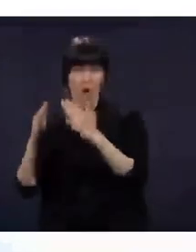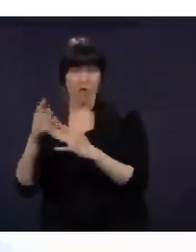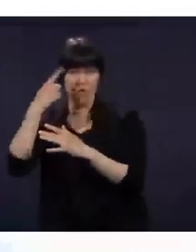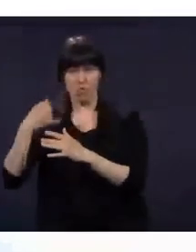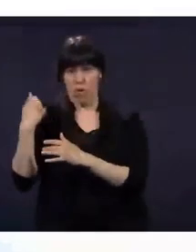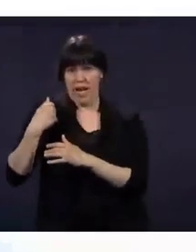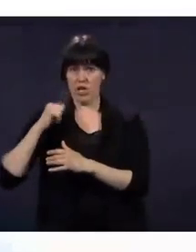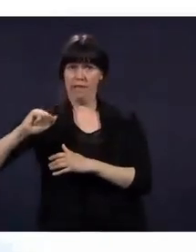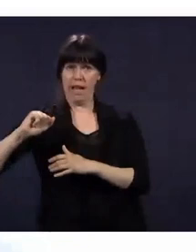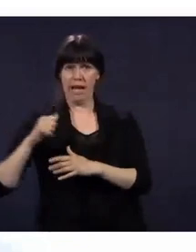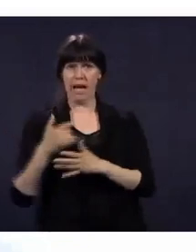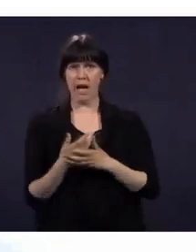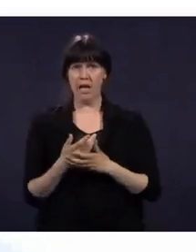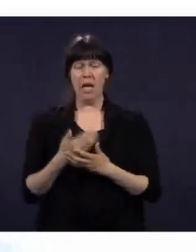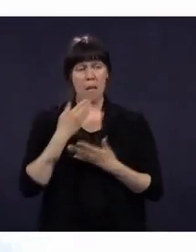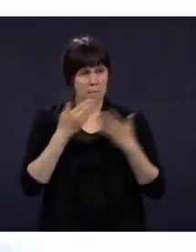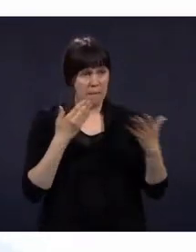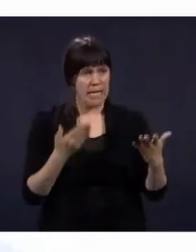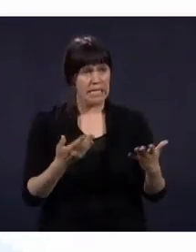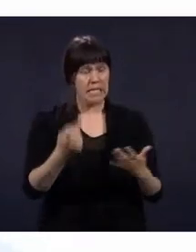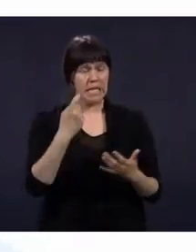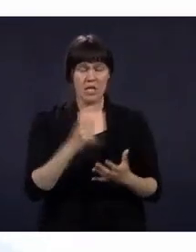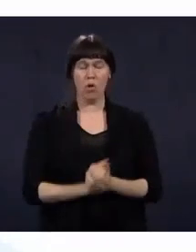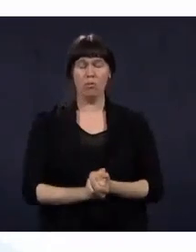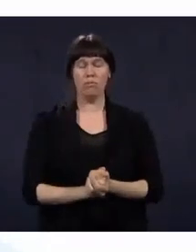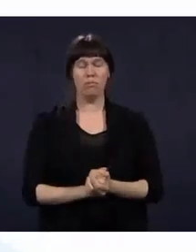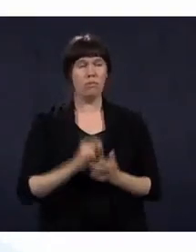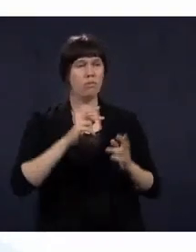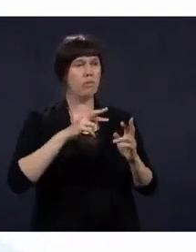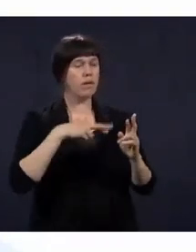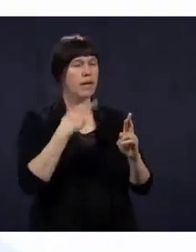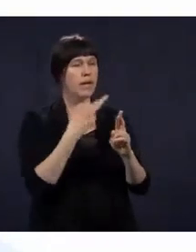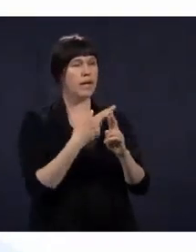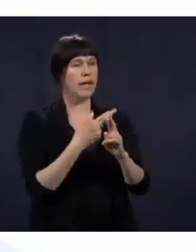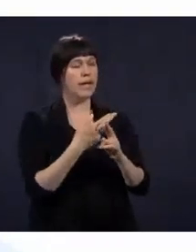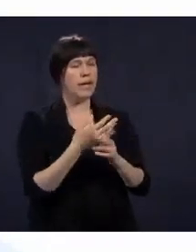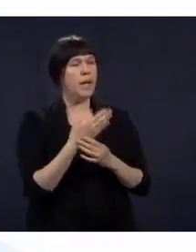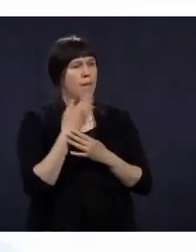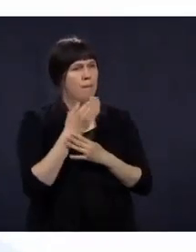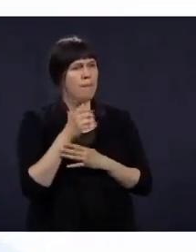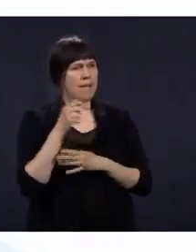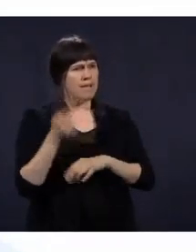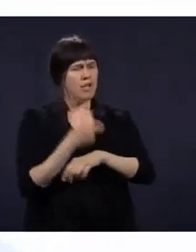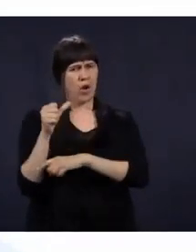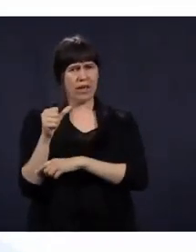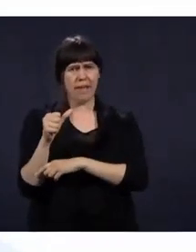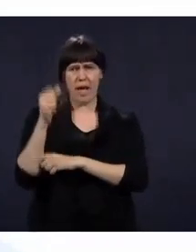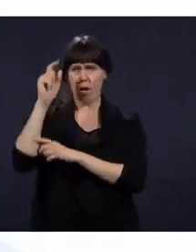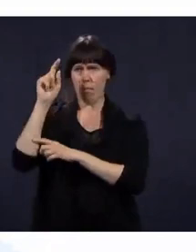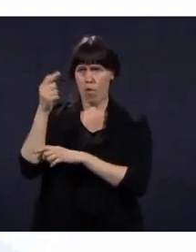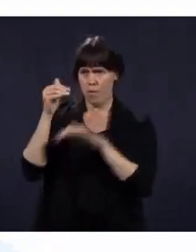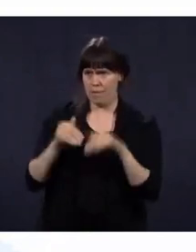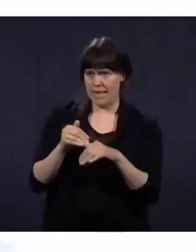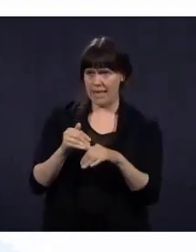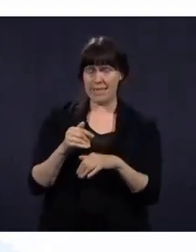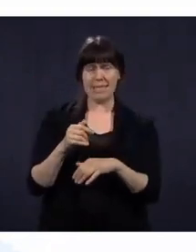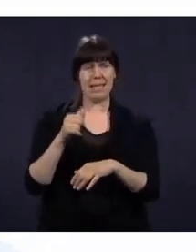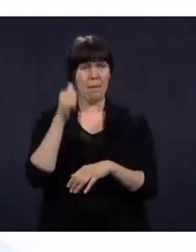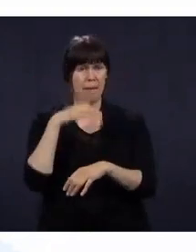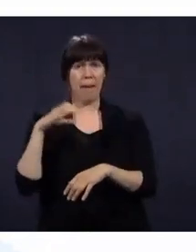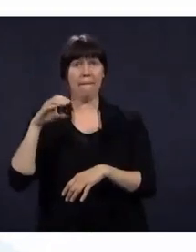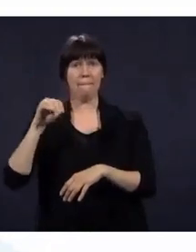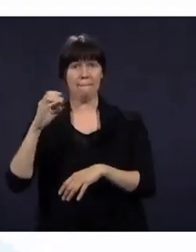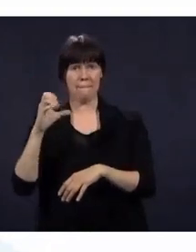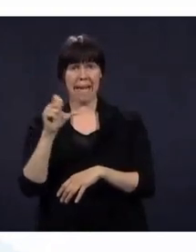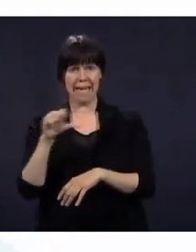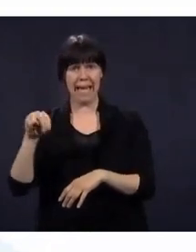Merci pour la question. Merci à vous pour votre réponse, M. le Premier ministre, Mme la ministre de la Santé. Merci, ça complète pour cette conférence de